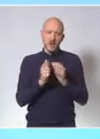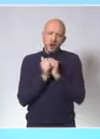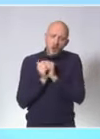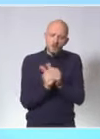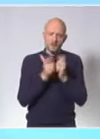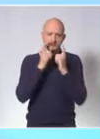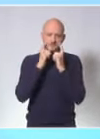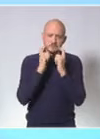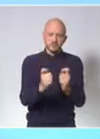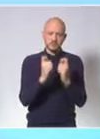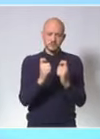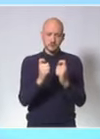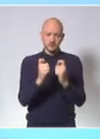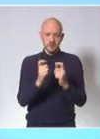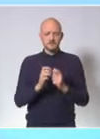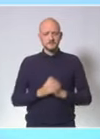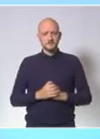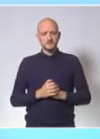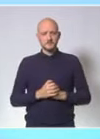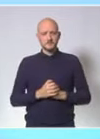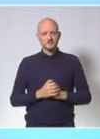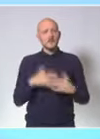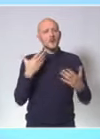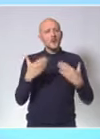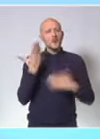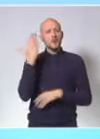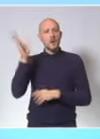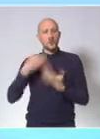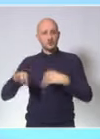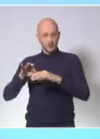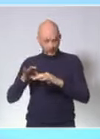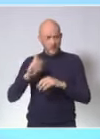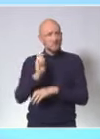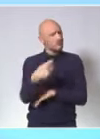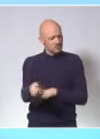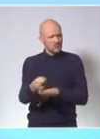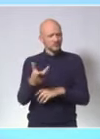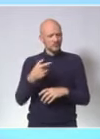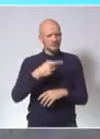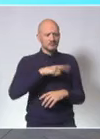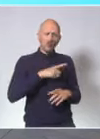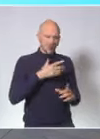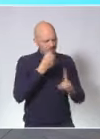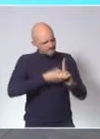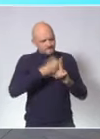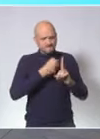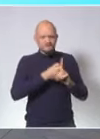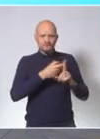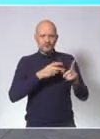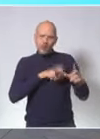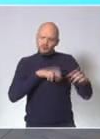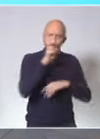prochaines semaines. Par rapport à d'autres pays, nous avons pris de l'avance dans la lutte contre le virus. Nous devons la